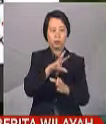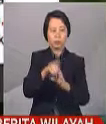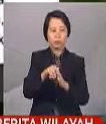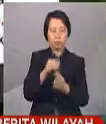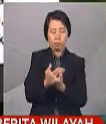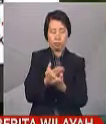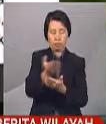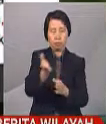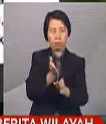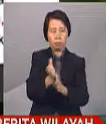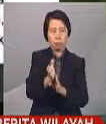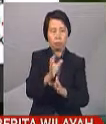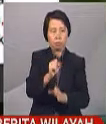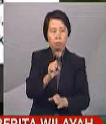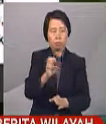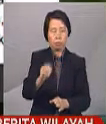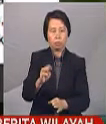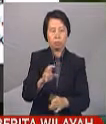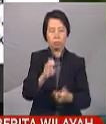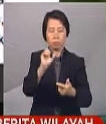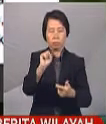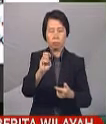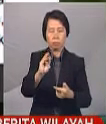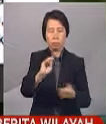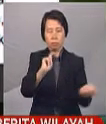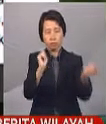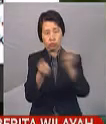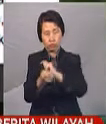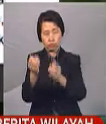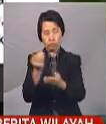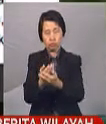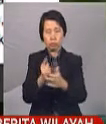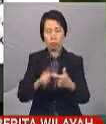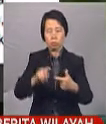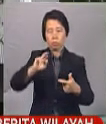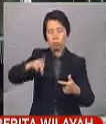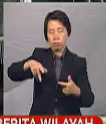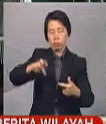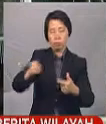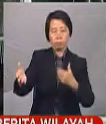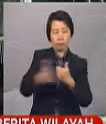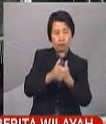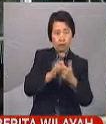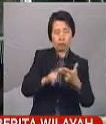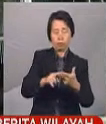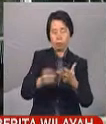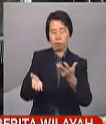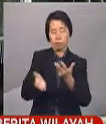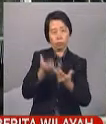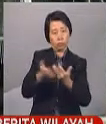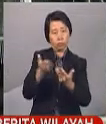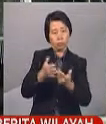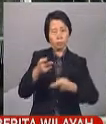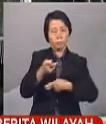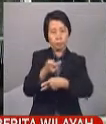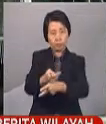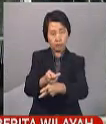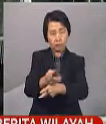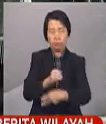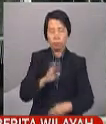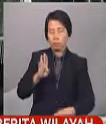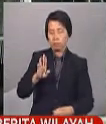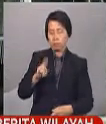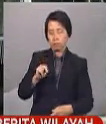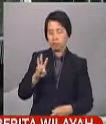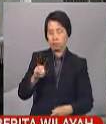terus sekuriti kerajaan, swap pertukaran asing, repo berbalik dan kemudahan pinjaman. BNM juga telah